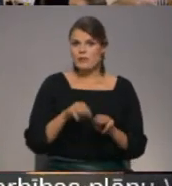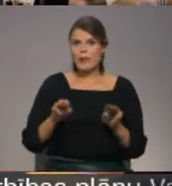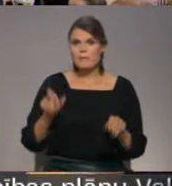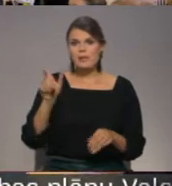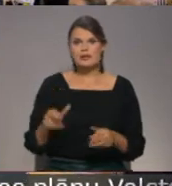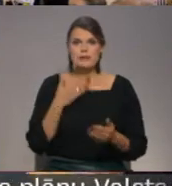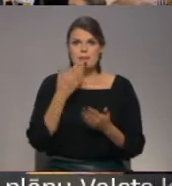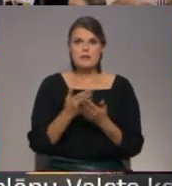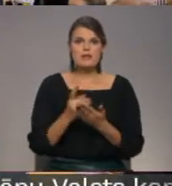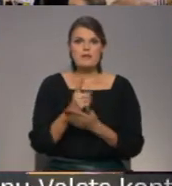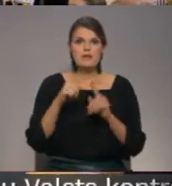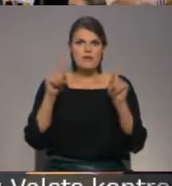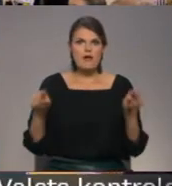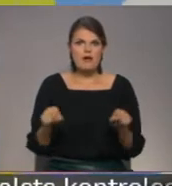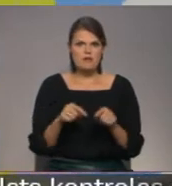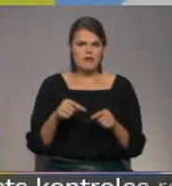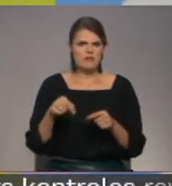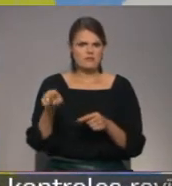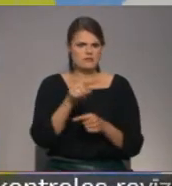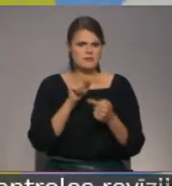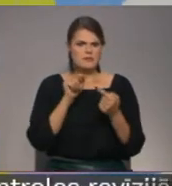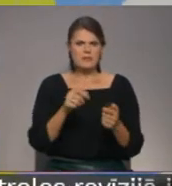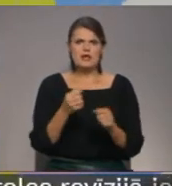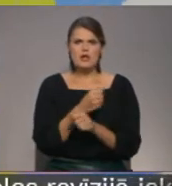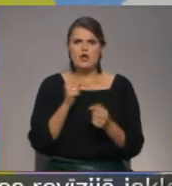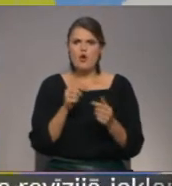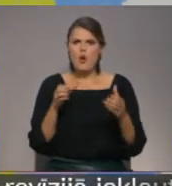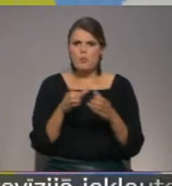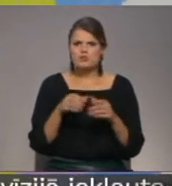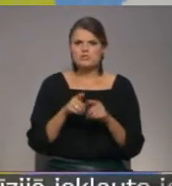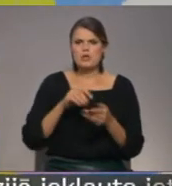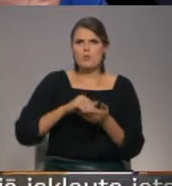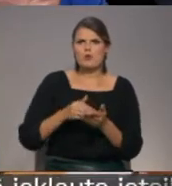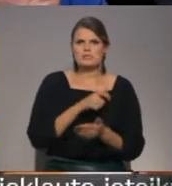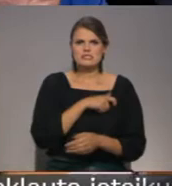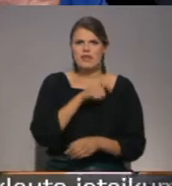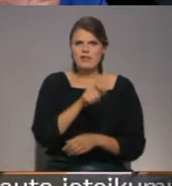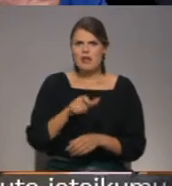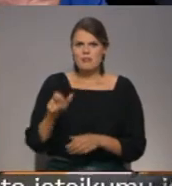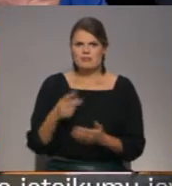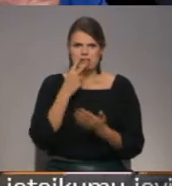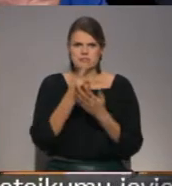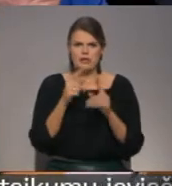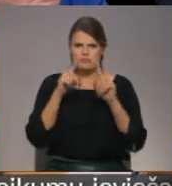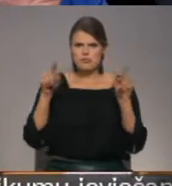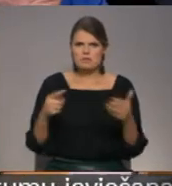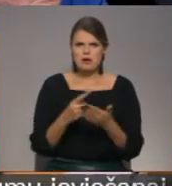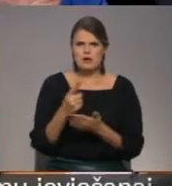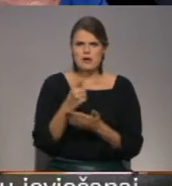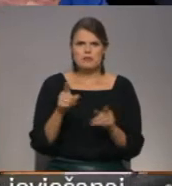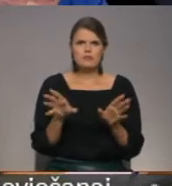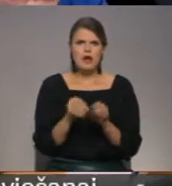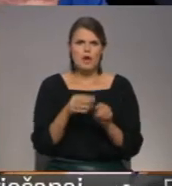piedāvātā karte izsauc iebildums ne tikai no opozīcijas, bet arī pozīcijas deputāta puses. Skatoties šo kartu arī pašvaldību